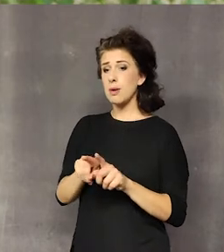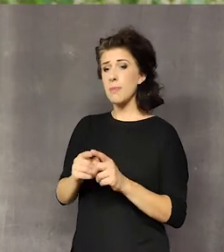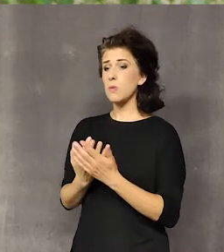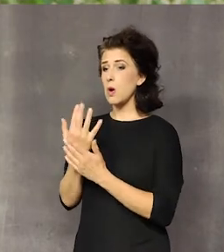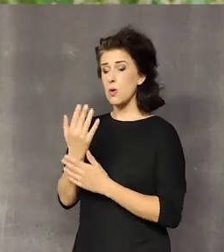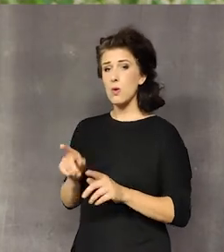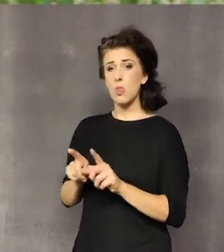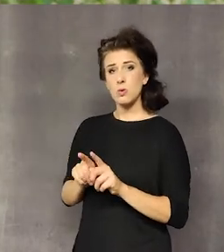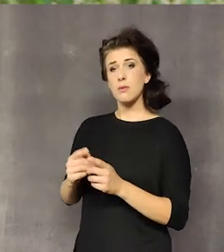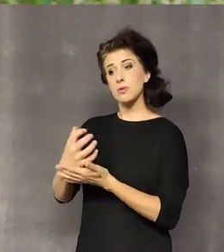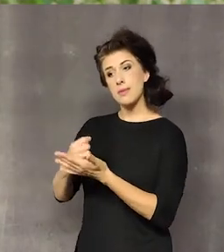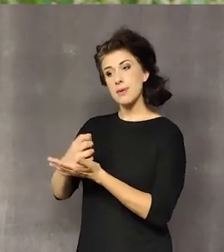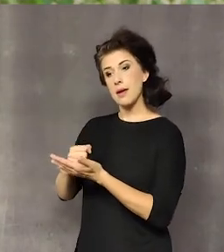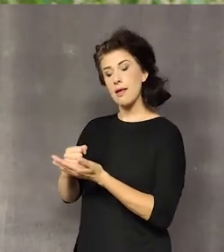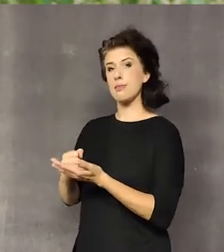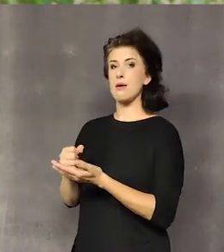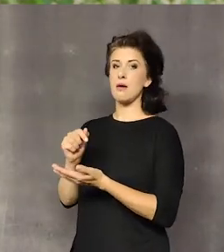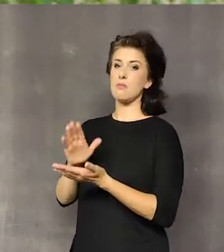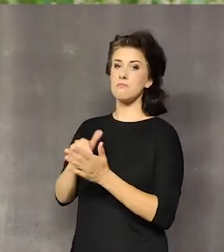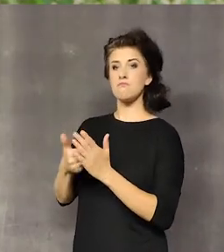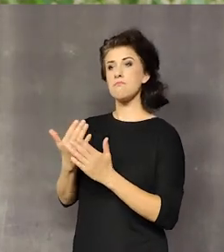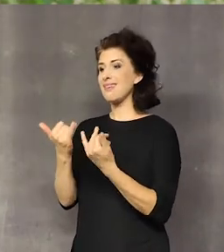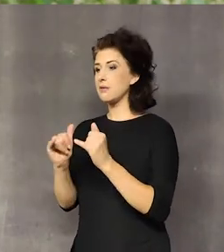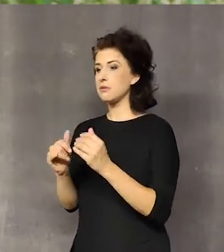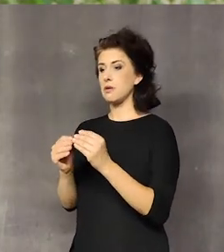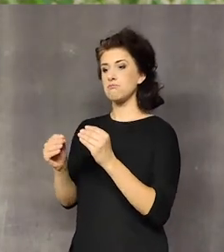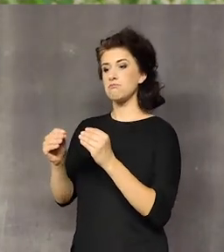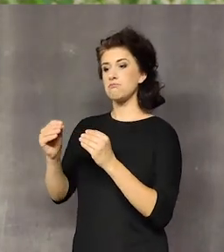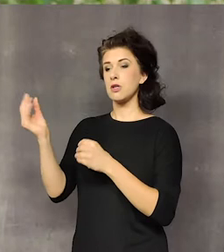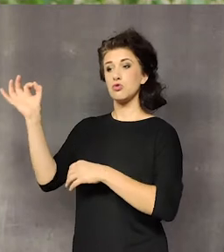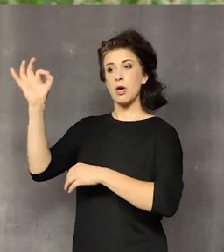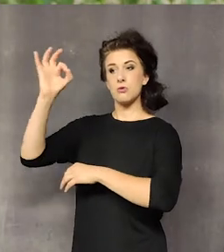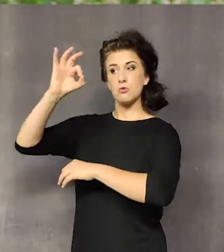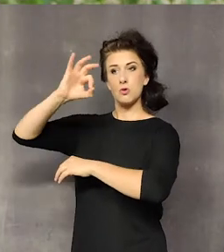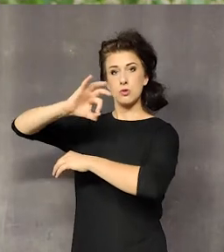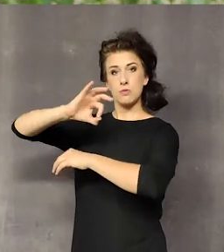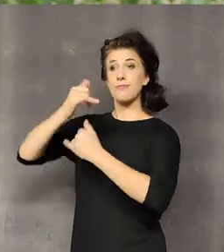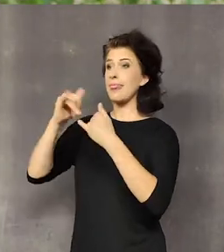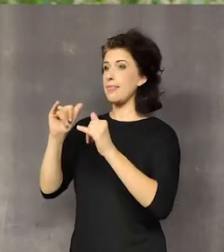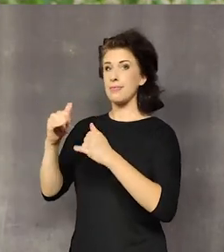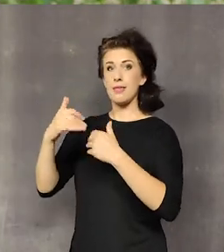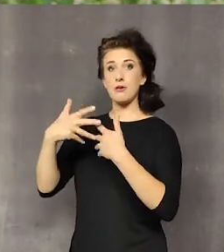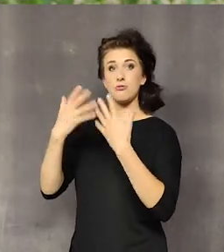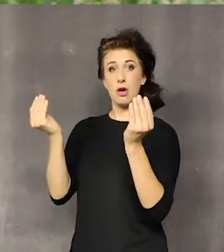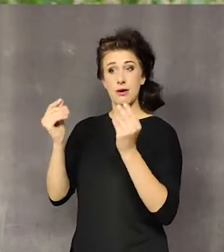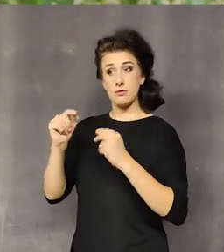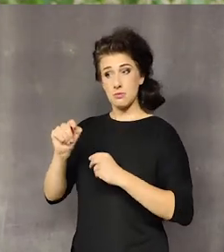zebrana w innej fazie księżyca, innej porze dnia,